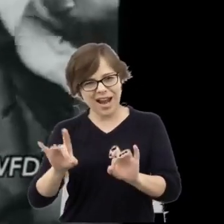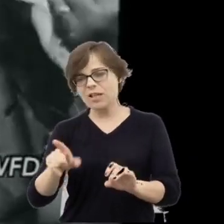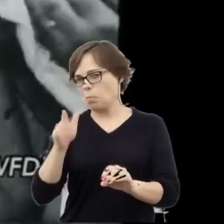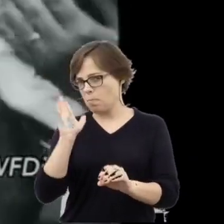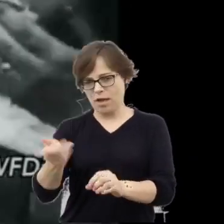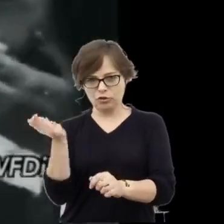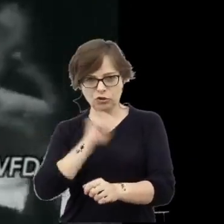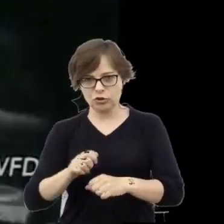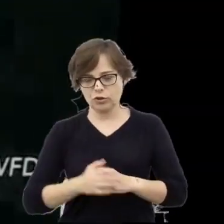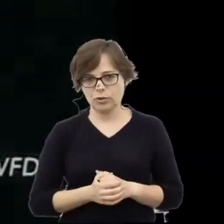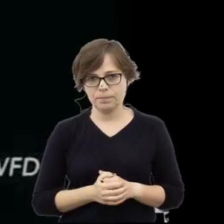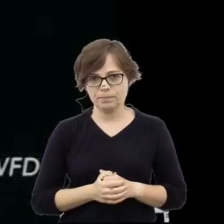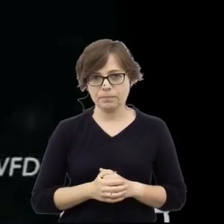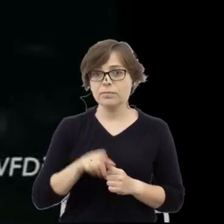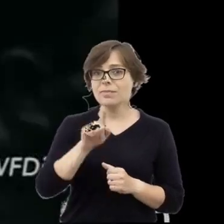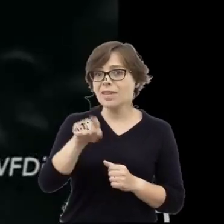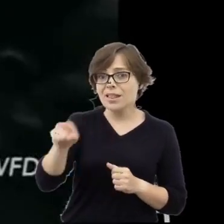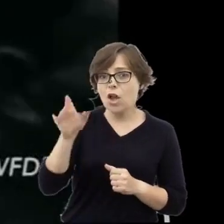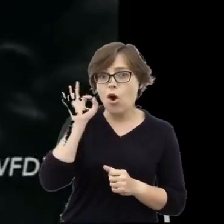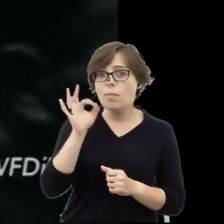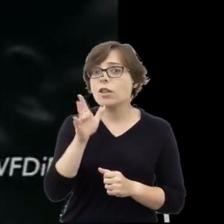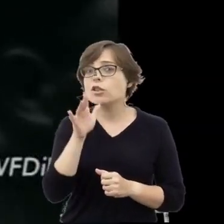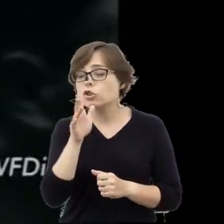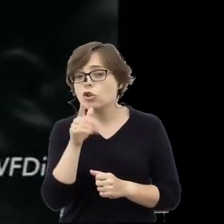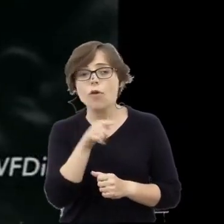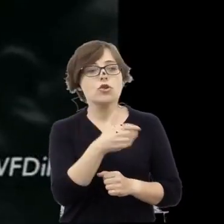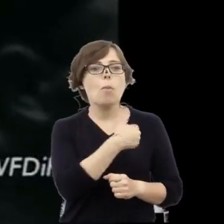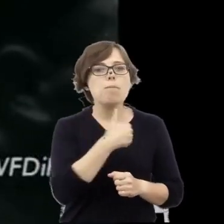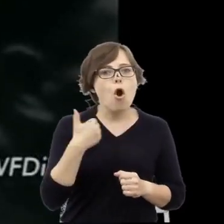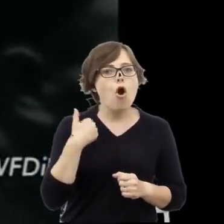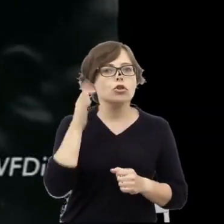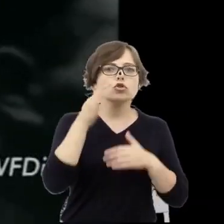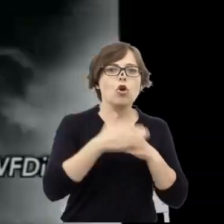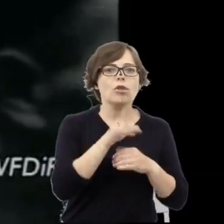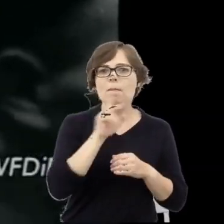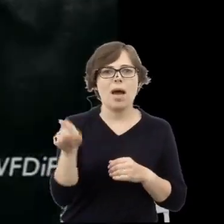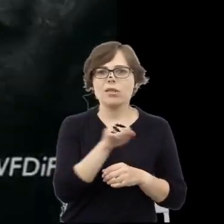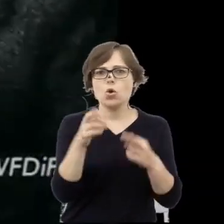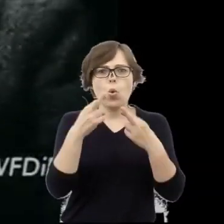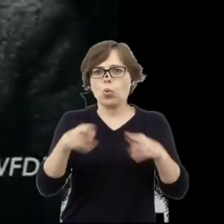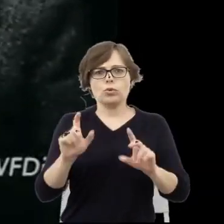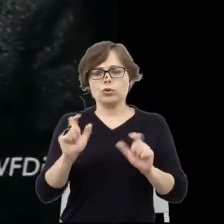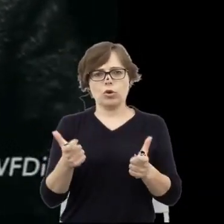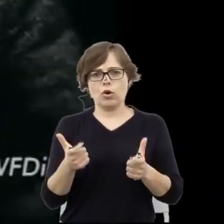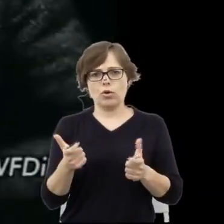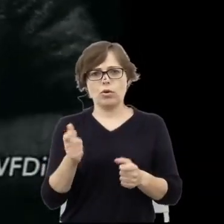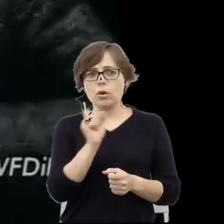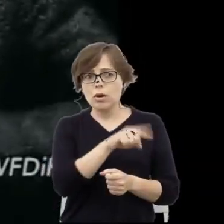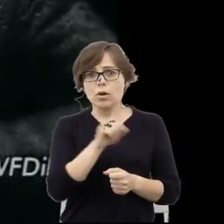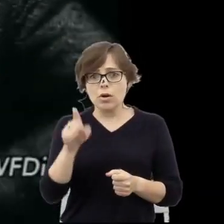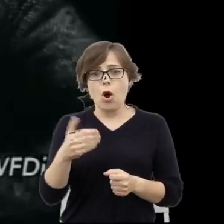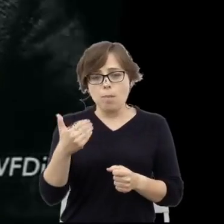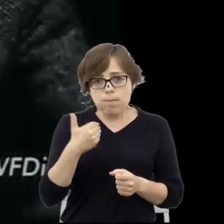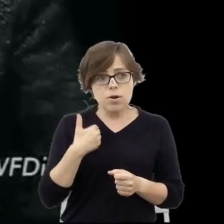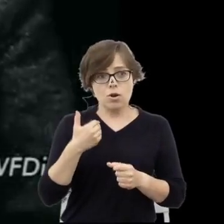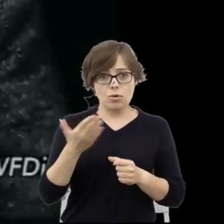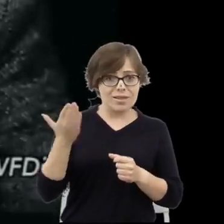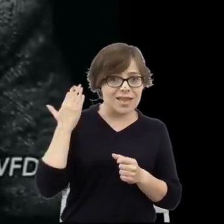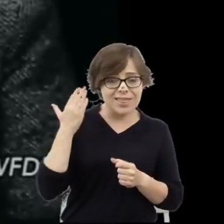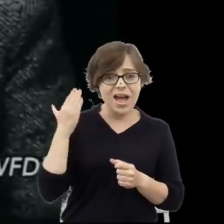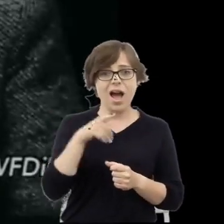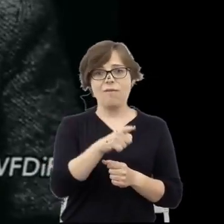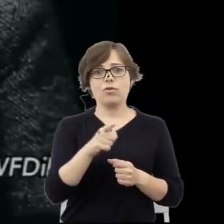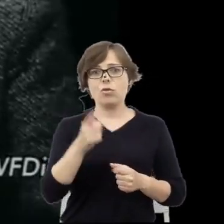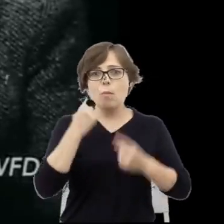Czym różnią się te kobiety żydowskie od polskich żon i matek, które tak niedawno oplakiwały swych bliskich na pogorzeliskach